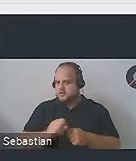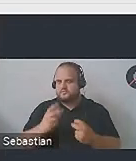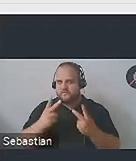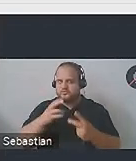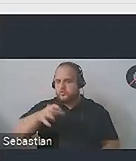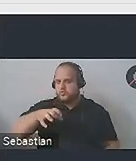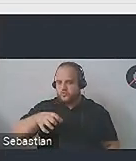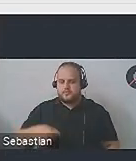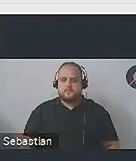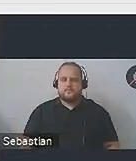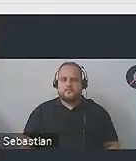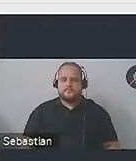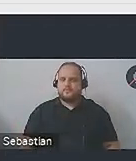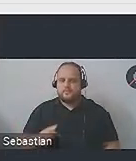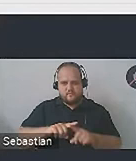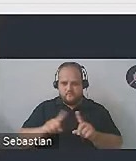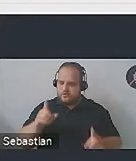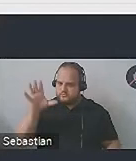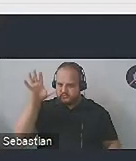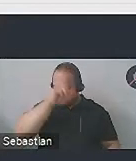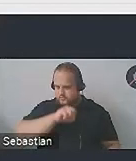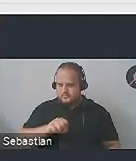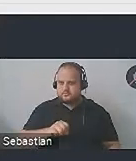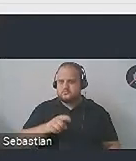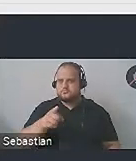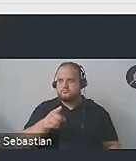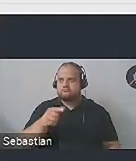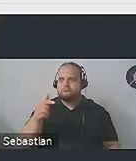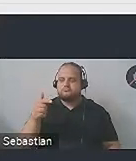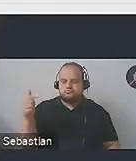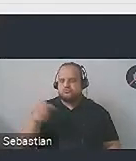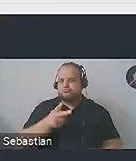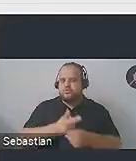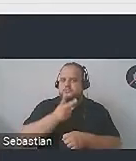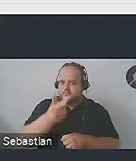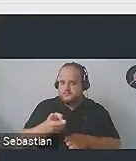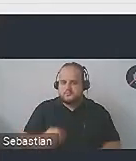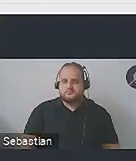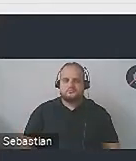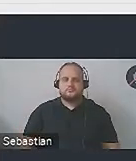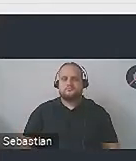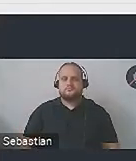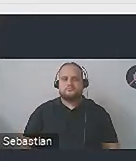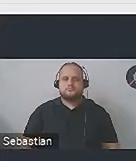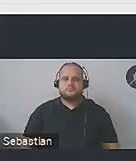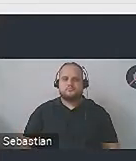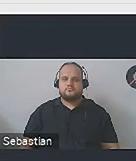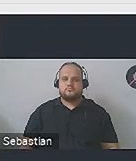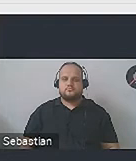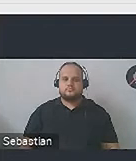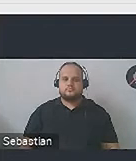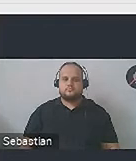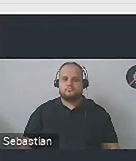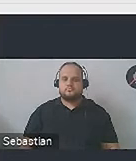o której nie wolno zapomnieć, że im bardzo służy dostępność. Kolejna grupa, troszeczkę w opozycji do